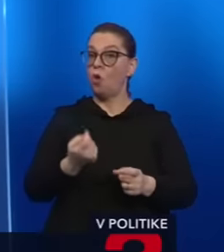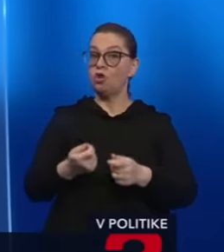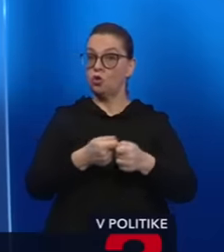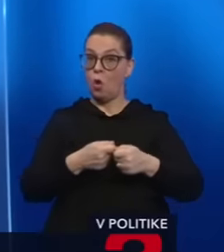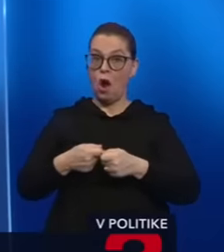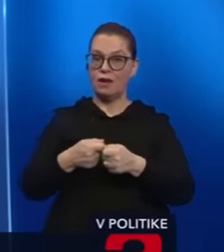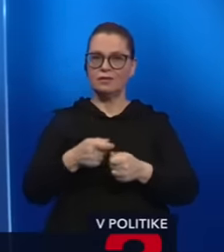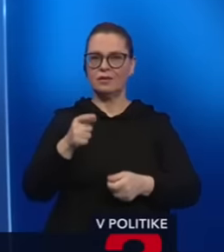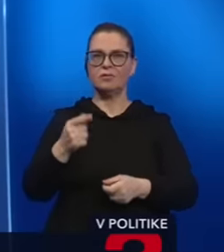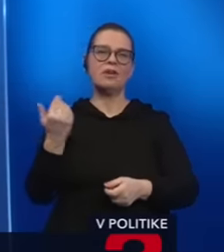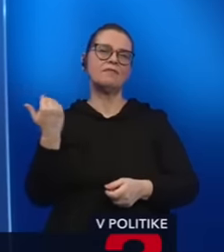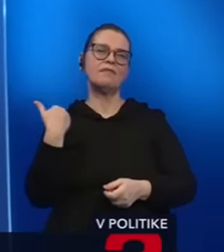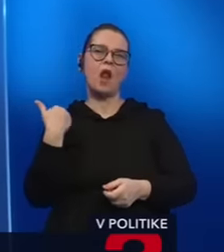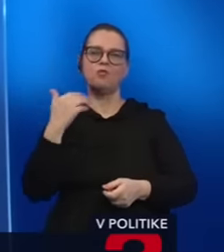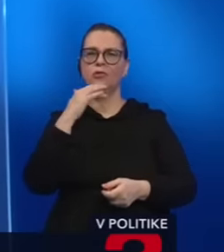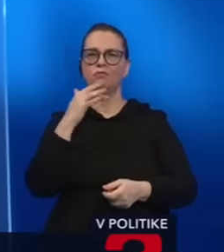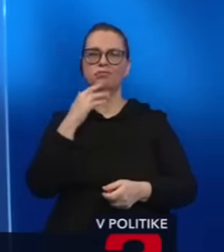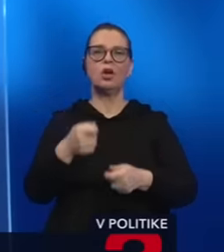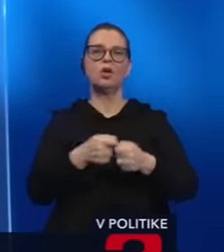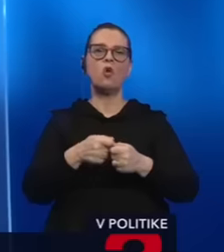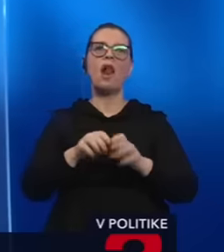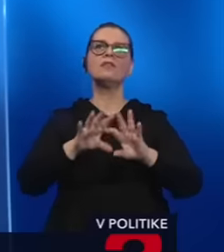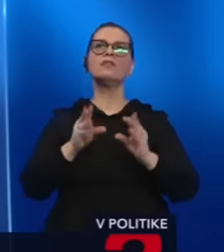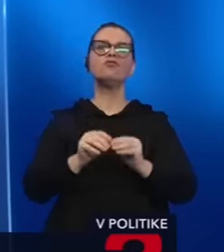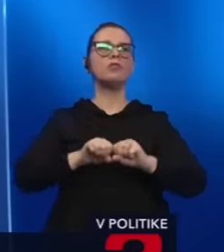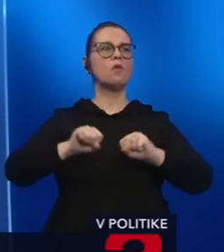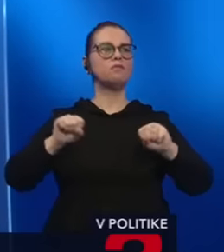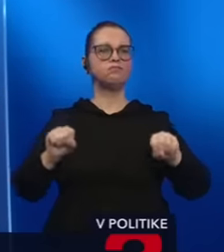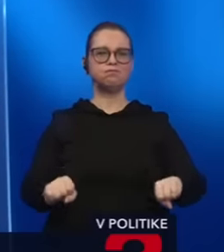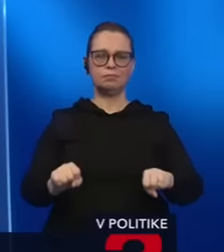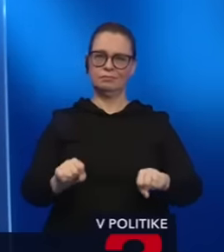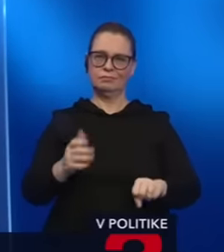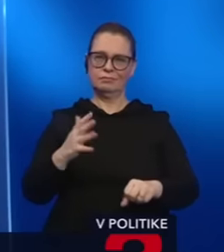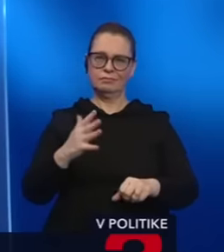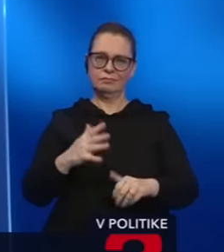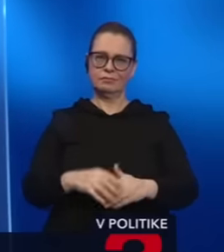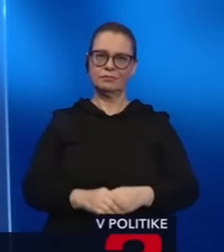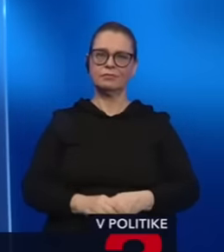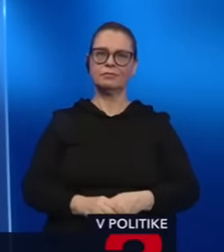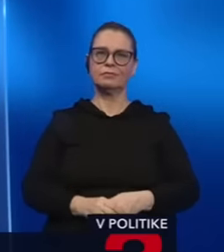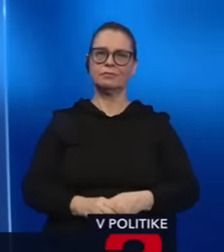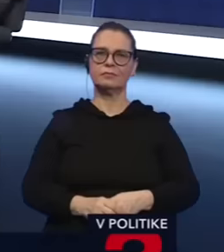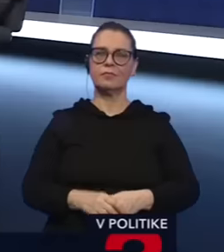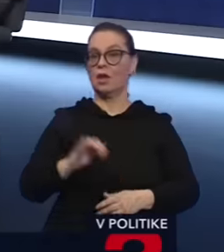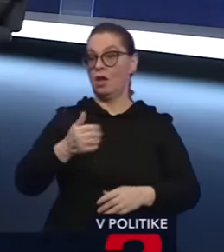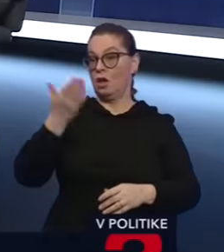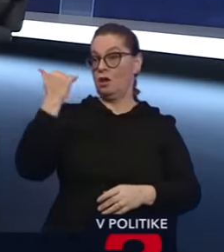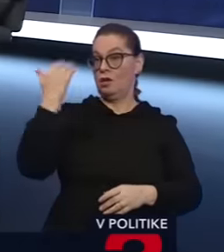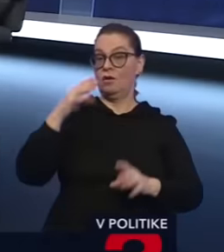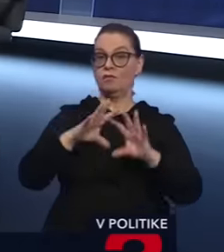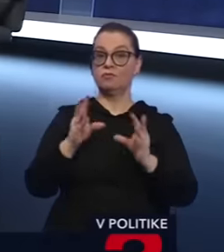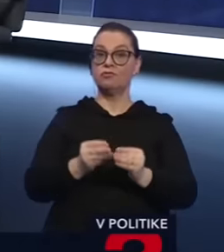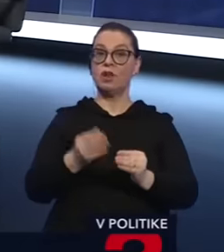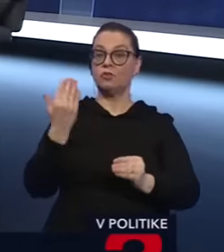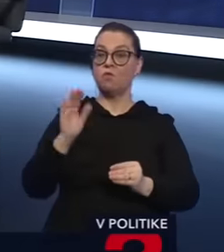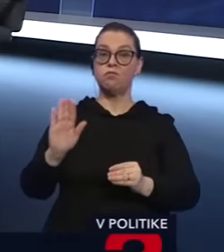to je falošný naratív, že koalícia bude mať všetko v ruke, ako keby to bylo nejaký nový moment v našich dejinách. Veď ešte rok dozadu všetko v